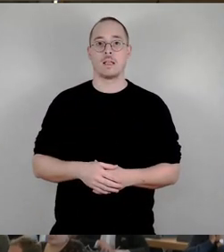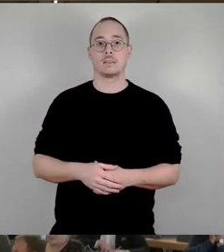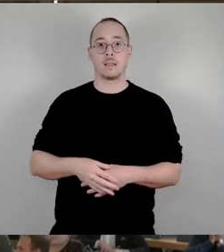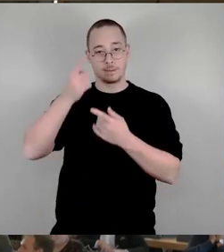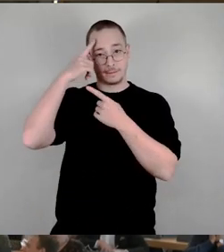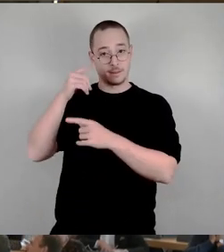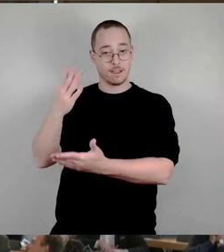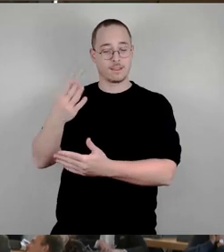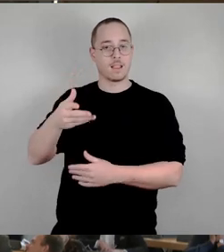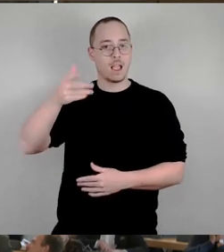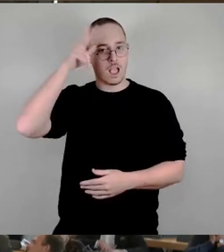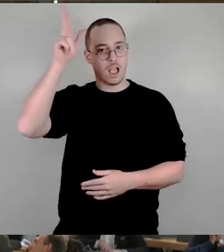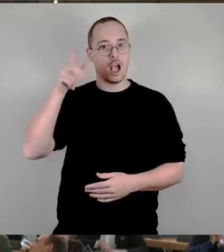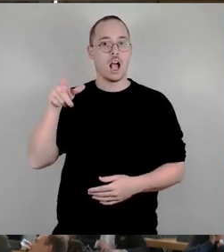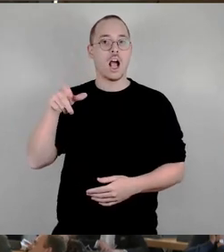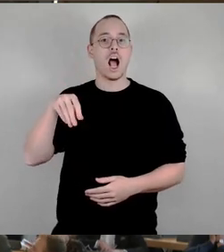bitte.